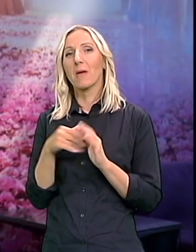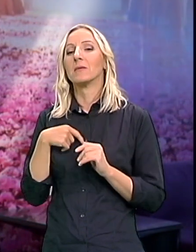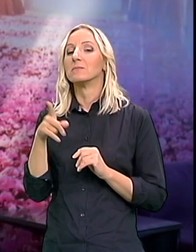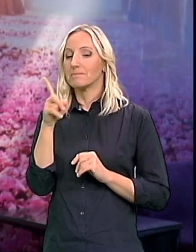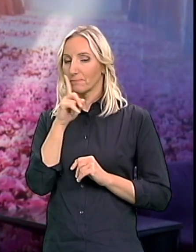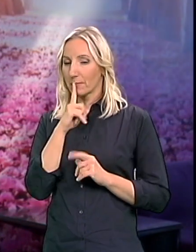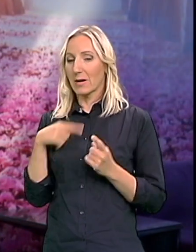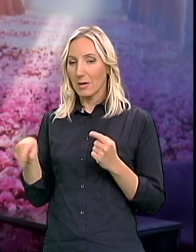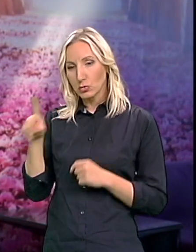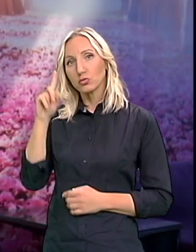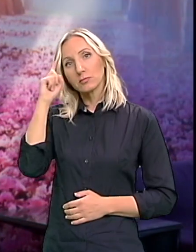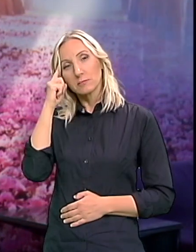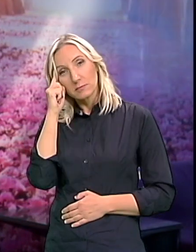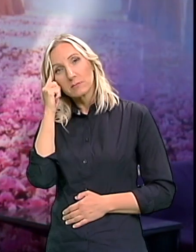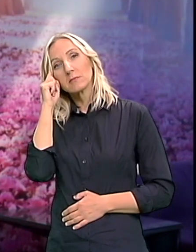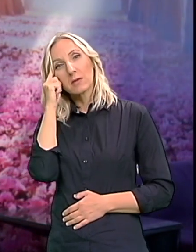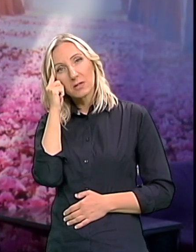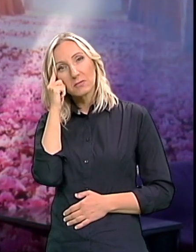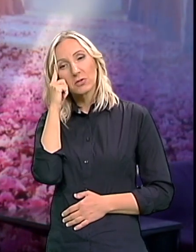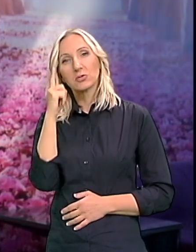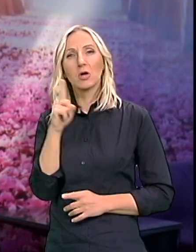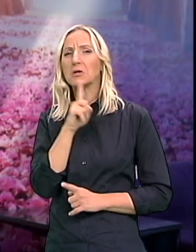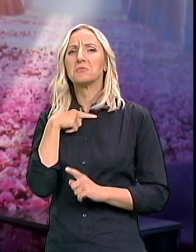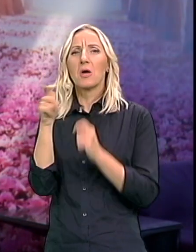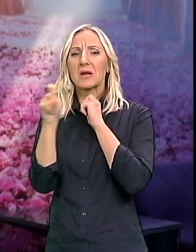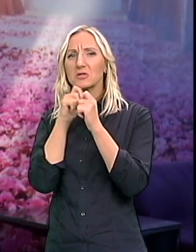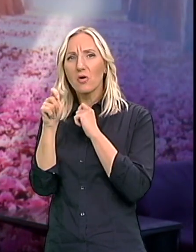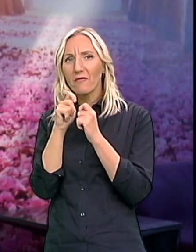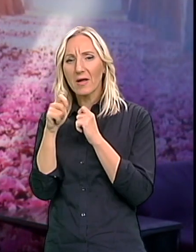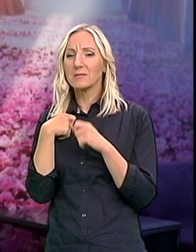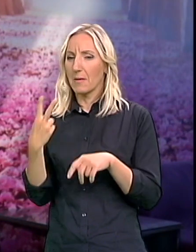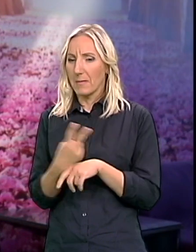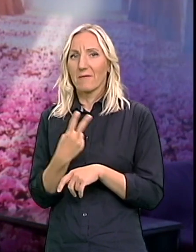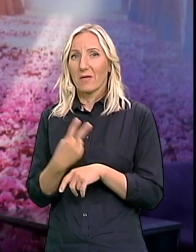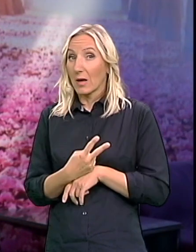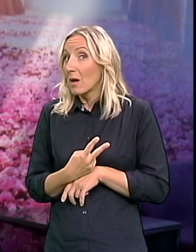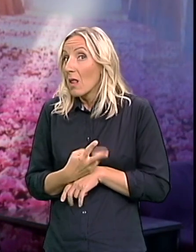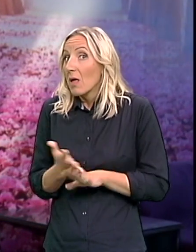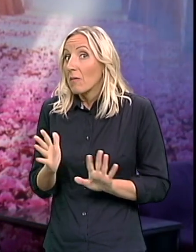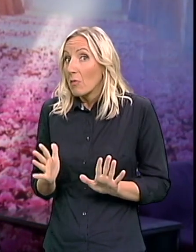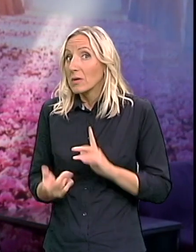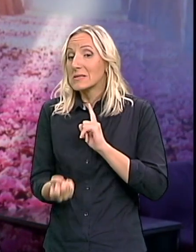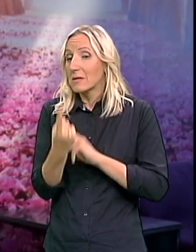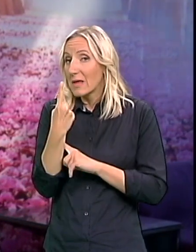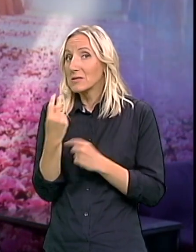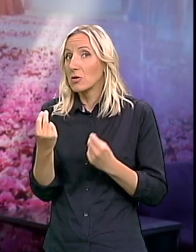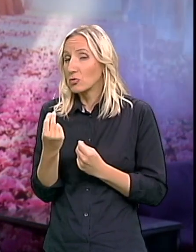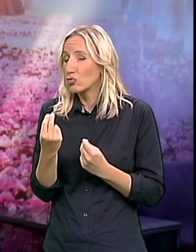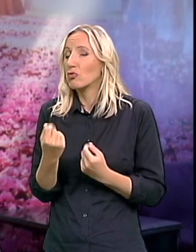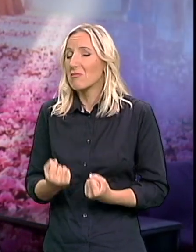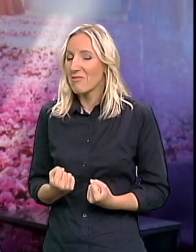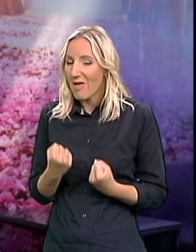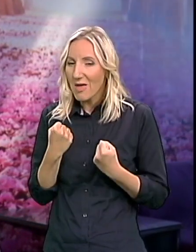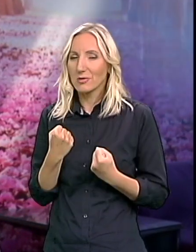sabirali Nismo čak ni razgovarali Da se privitujemo Da se desilo nešto Strašno teško